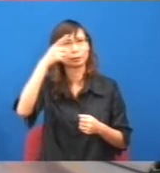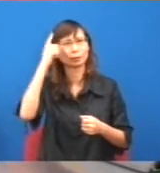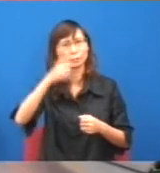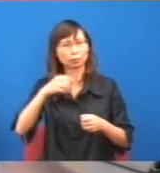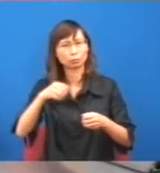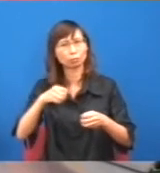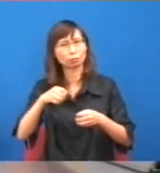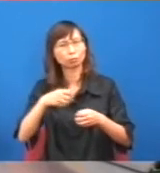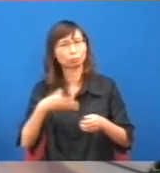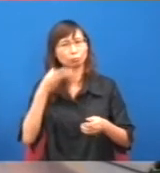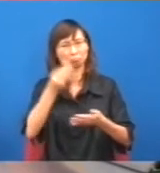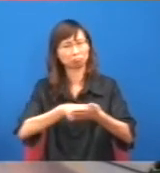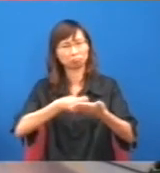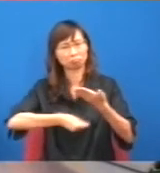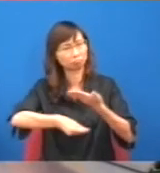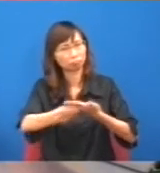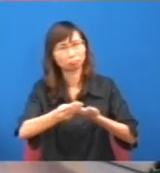7800元一定不夠,